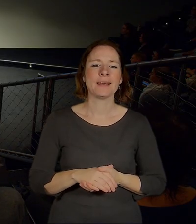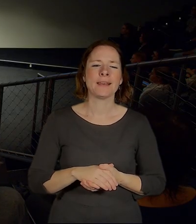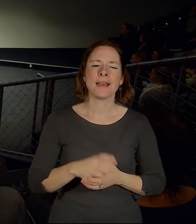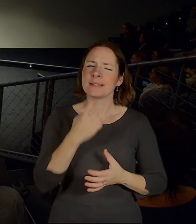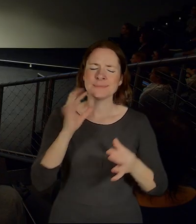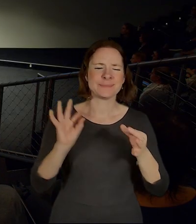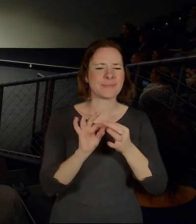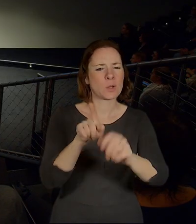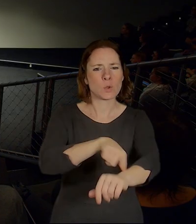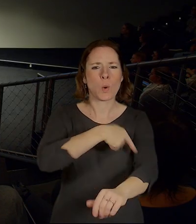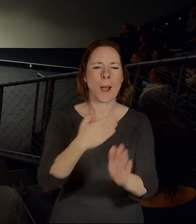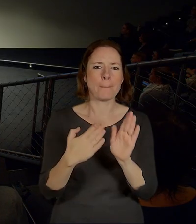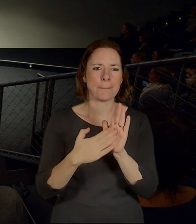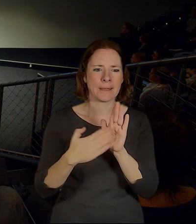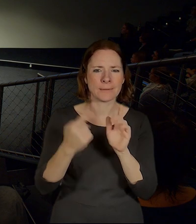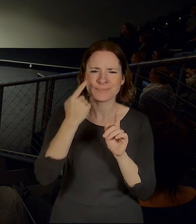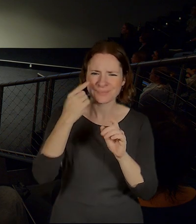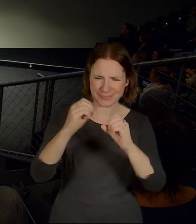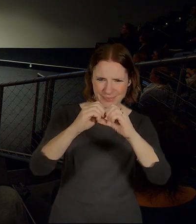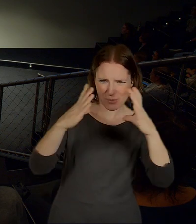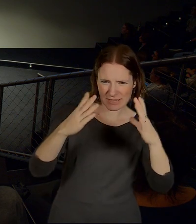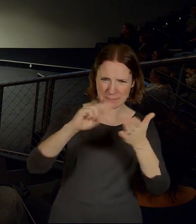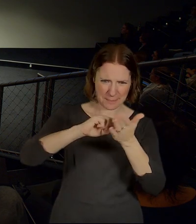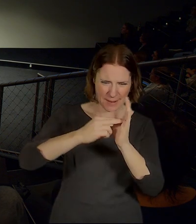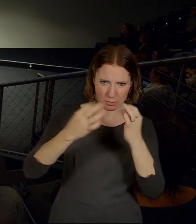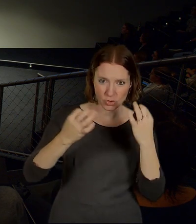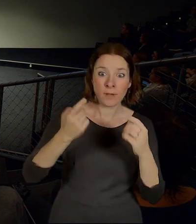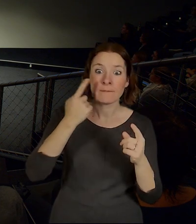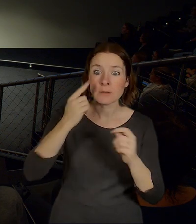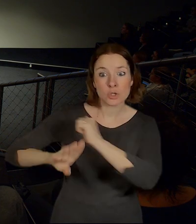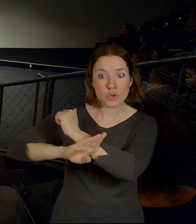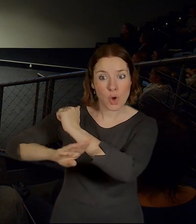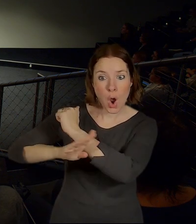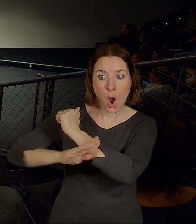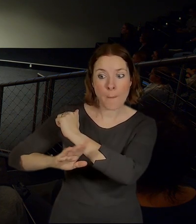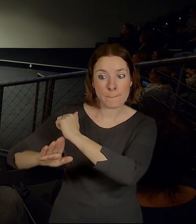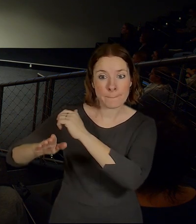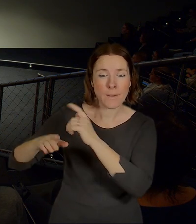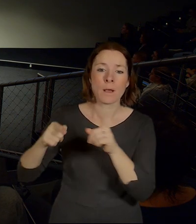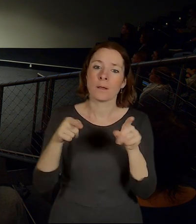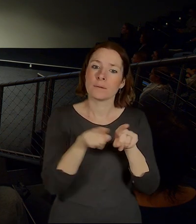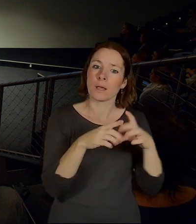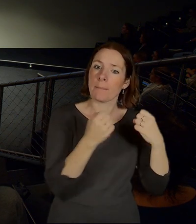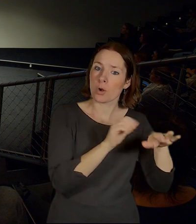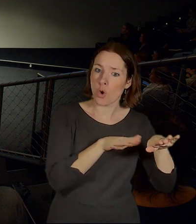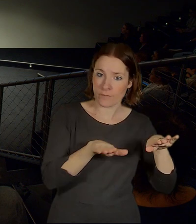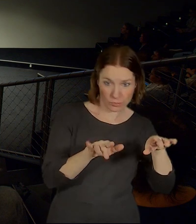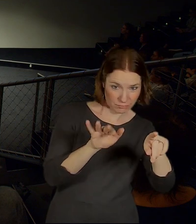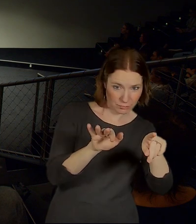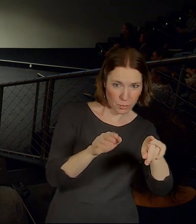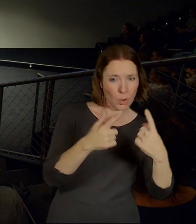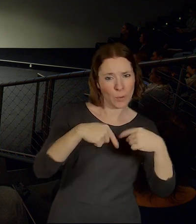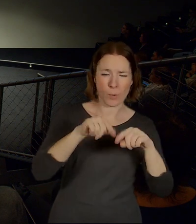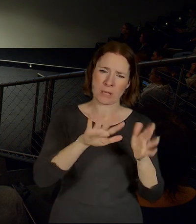Když se kouknete na ty vizualizace, tak v okolí vidíte stromy a parkoviště. To parkoviště pro, či se tuším, 2000